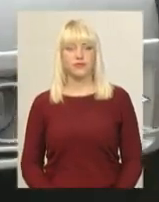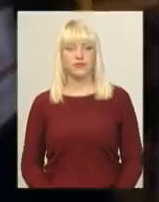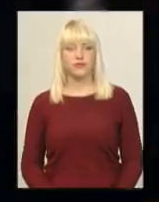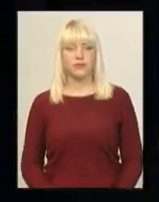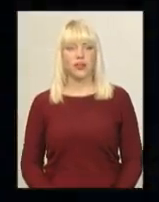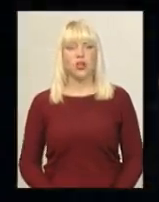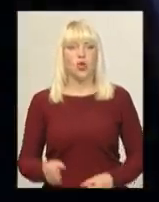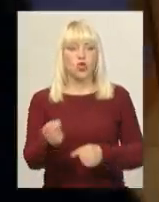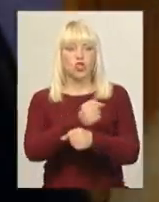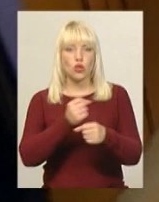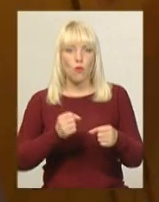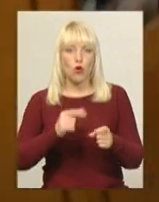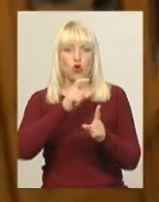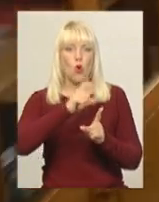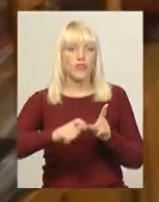Зброю та набої.